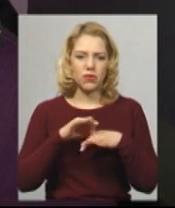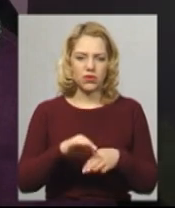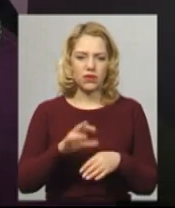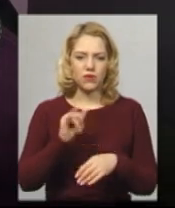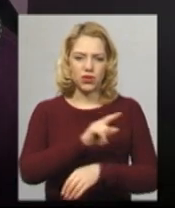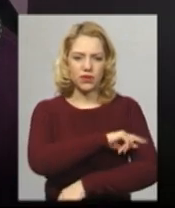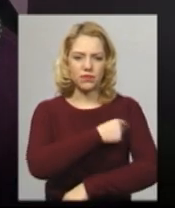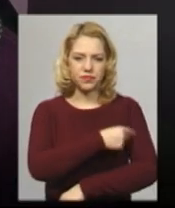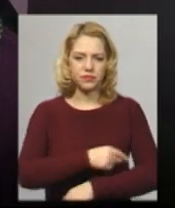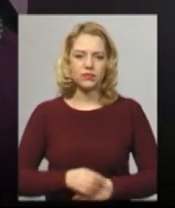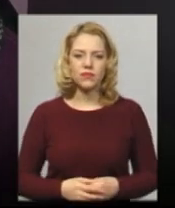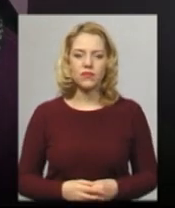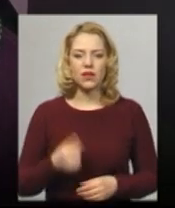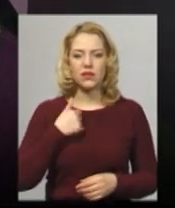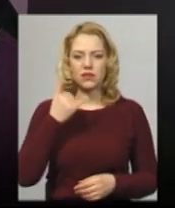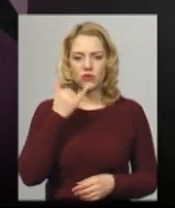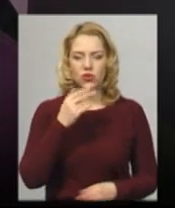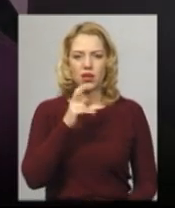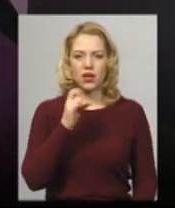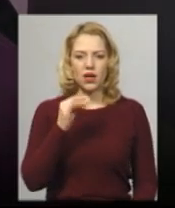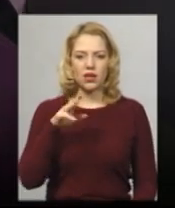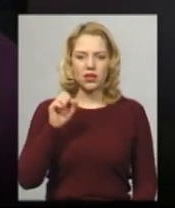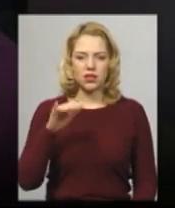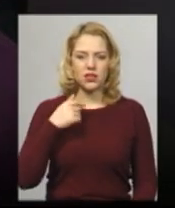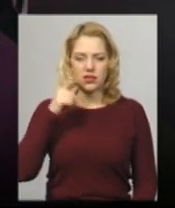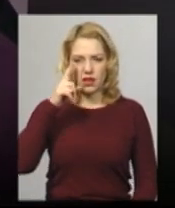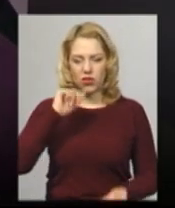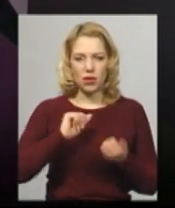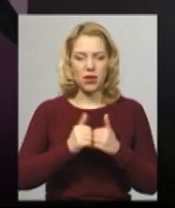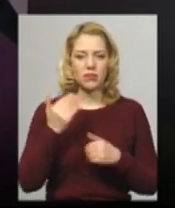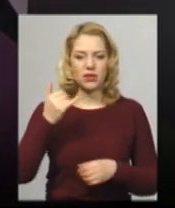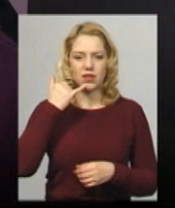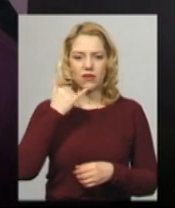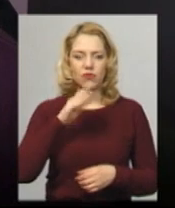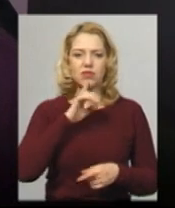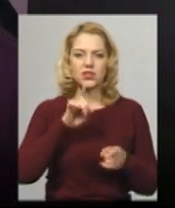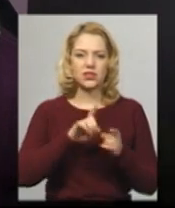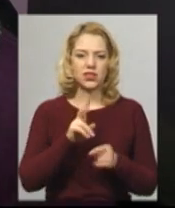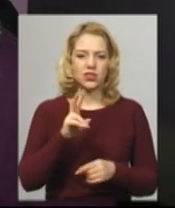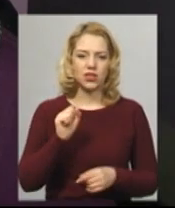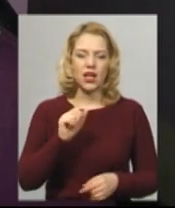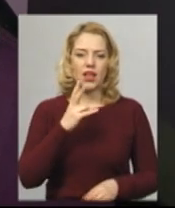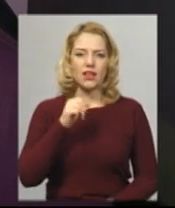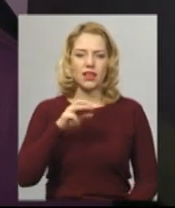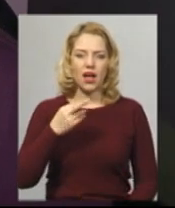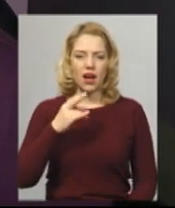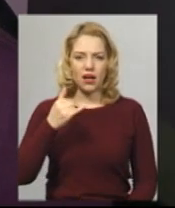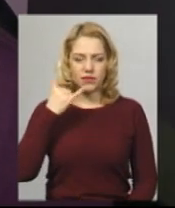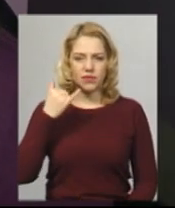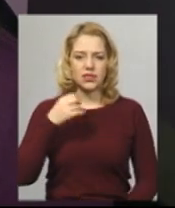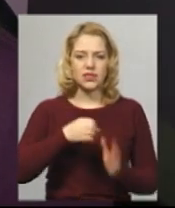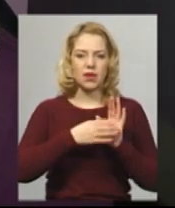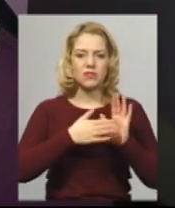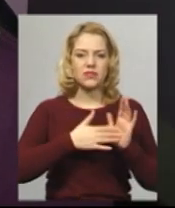«Карітас», знаю на пам'ять їхніх телефон. Там сестричка Наталя подимає трубочку, записує, коли